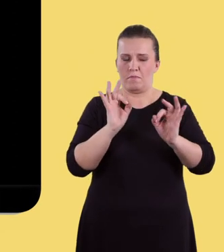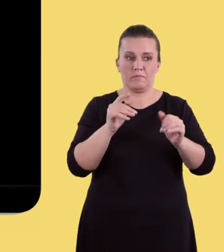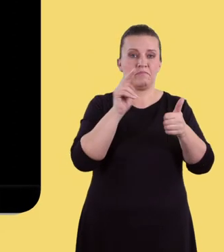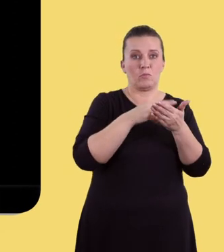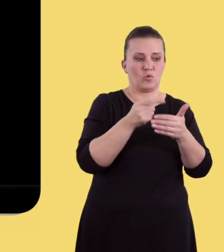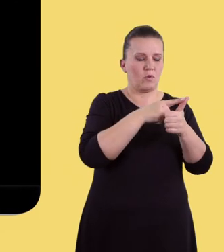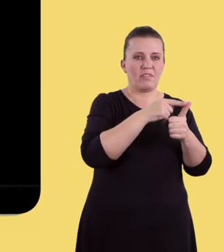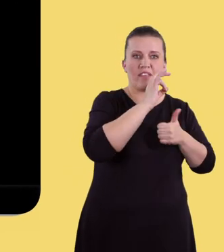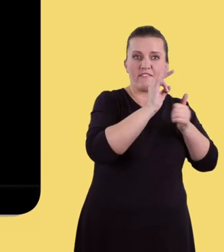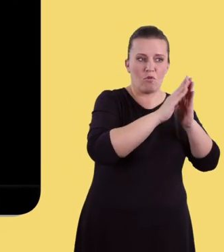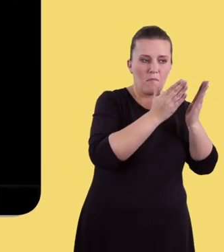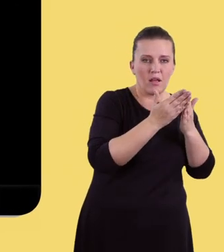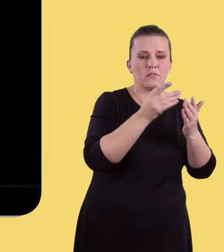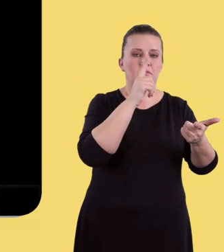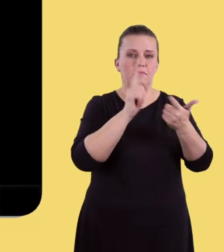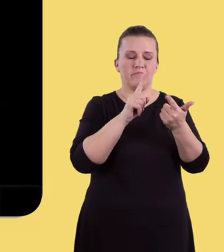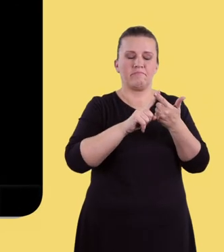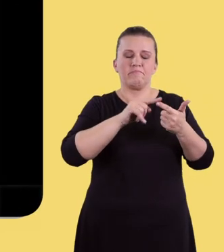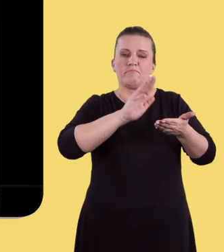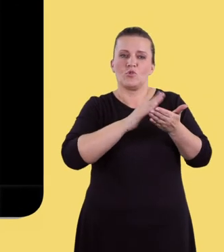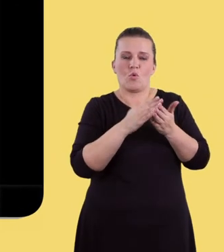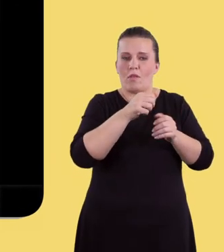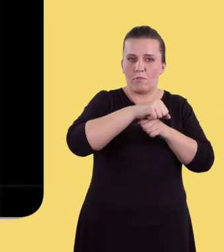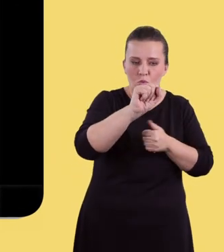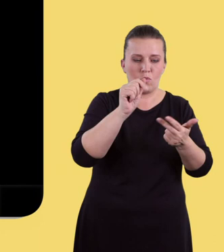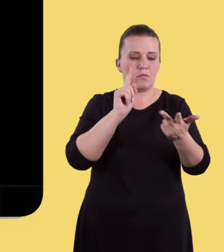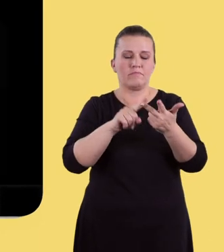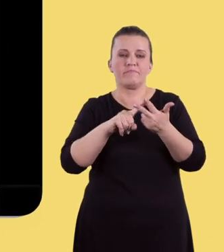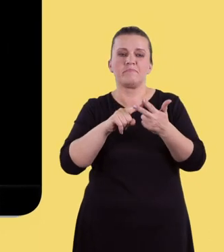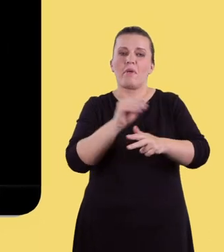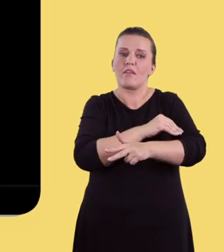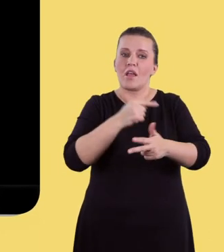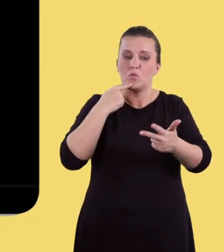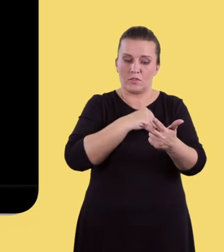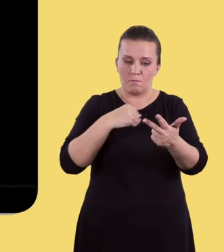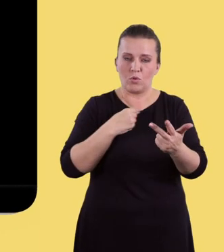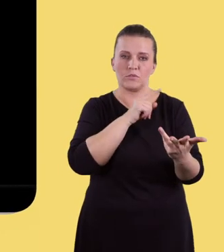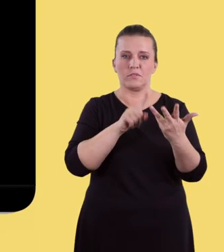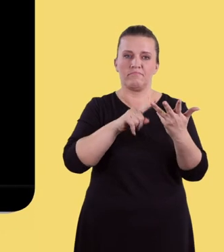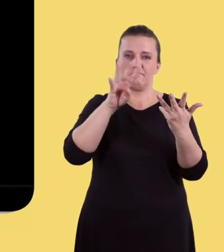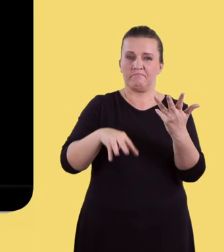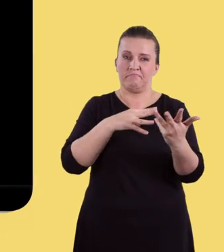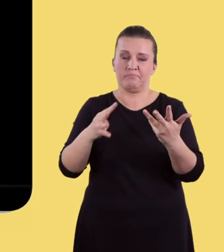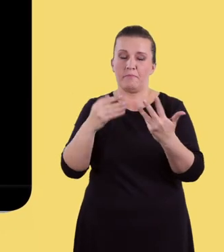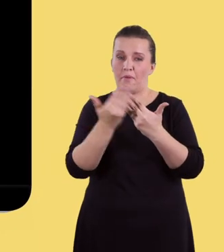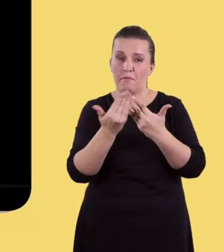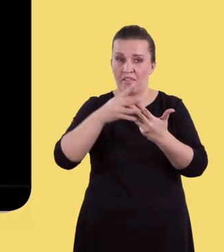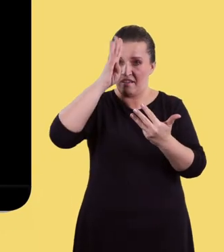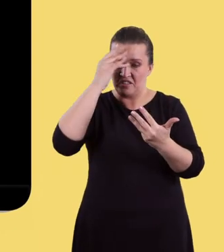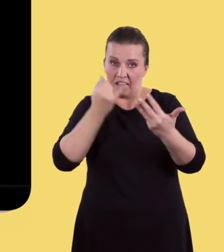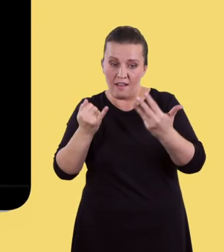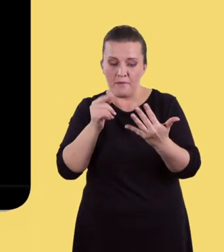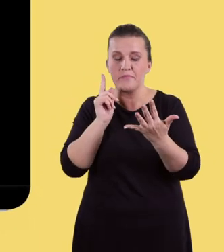informatory, przykładowe arkusze, materiały z języka polskiego, tablice matematyczne i fizyko